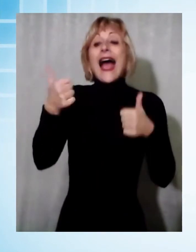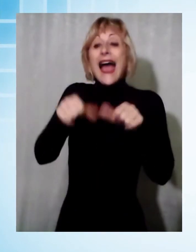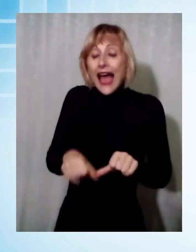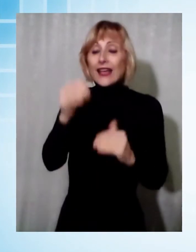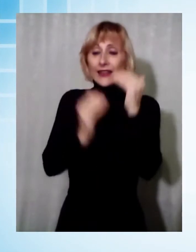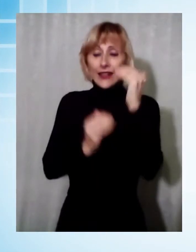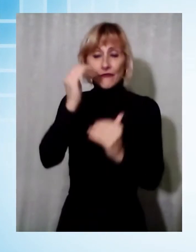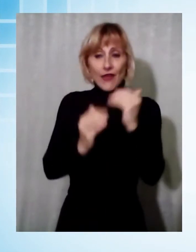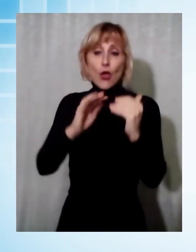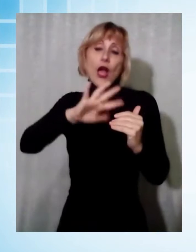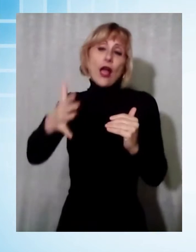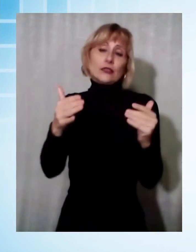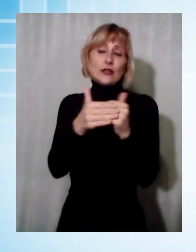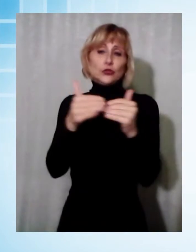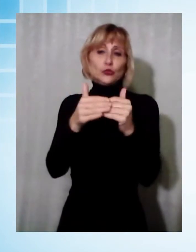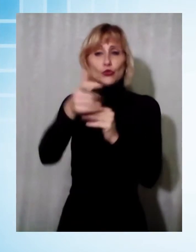istituzioni dello Stato.